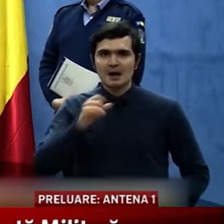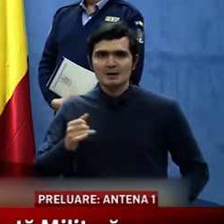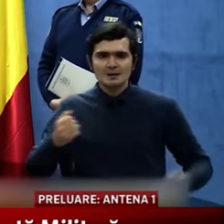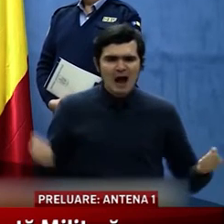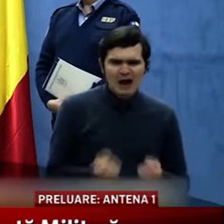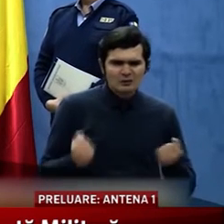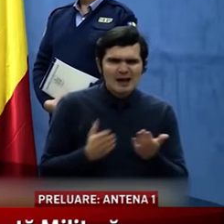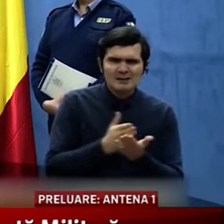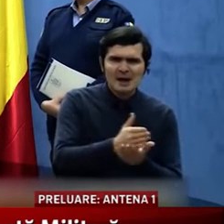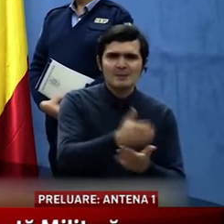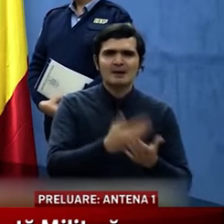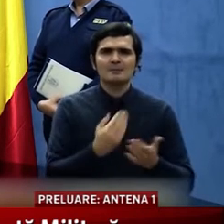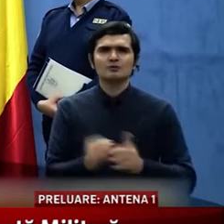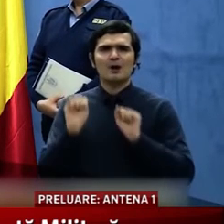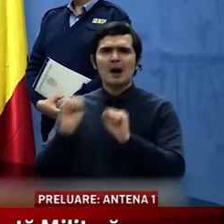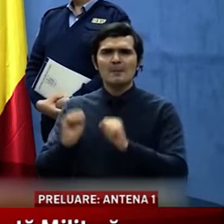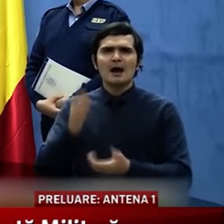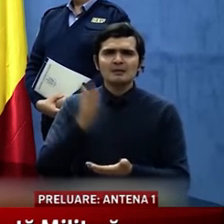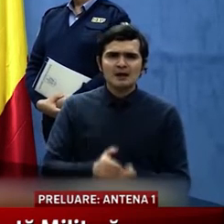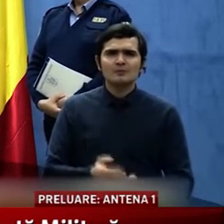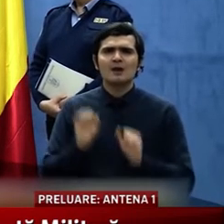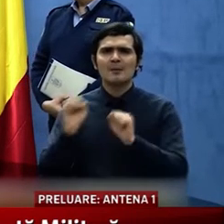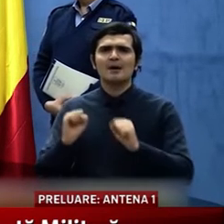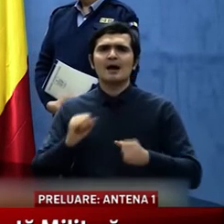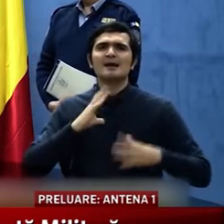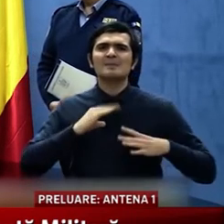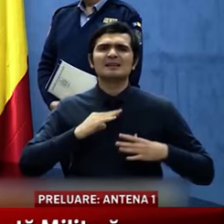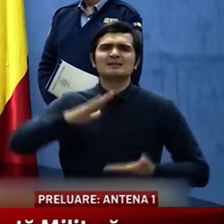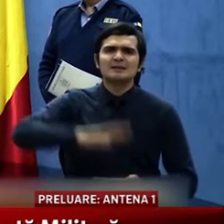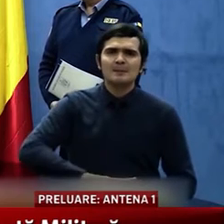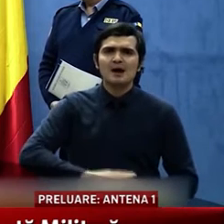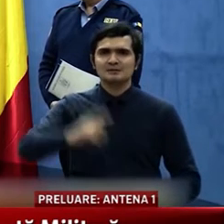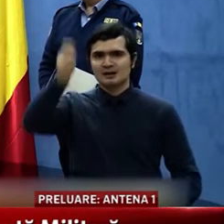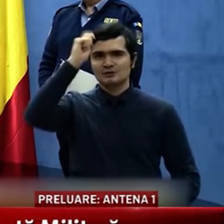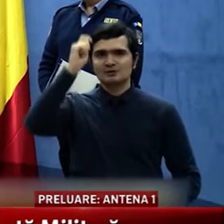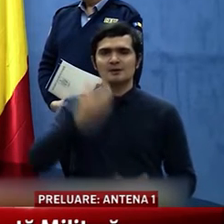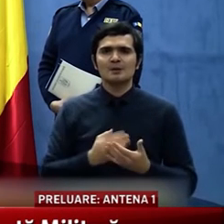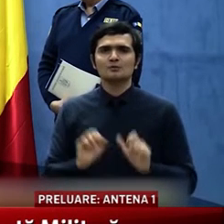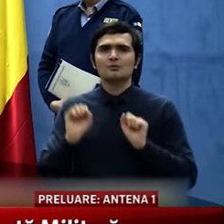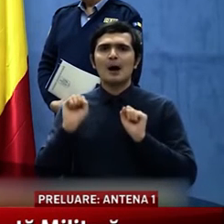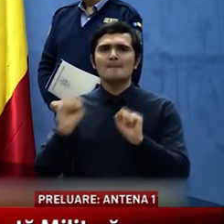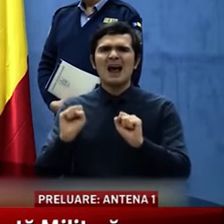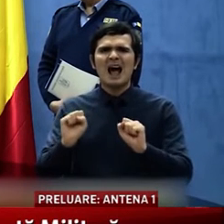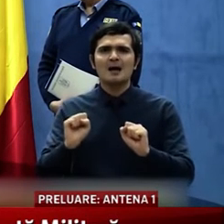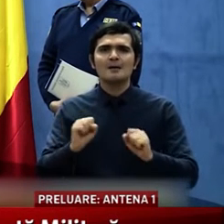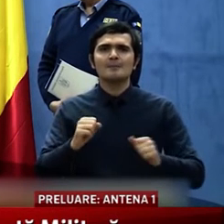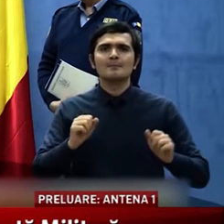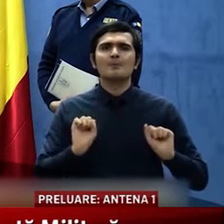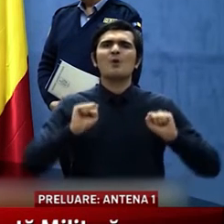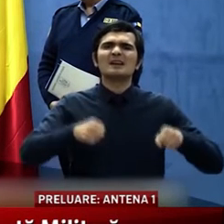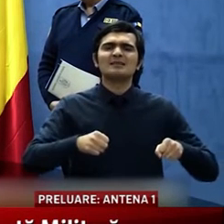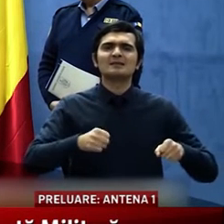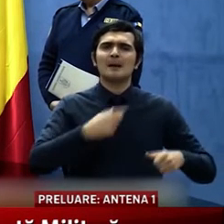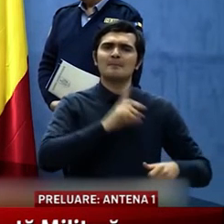permanent pentru apărarea drepturilor și libertăților fundamentale ale cetățenilor, apropietății publice și private, prevenirea și